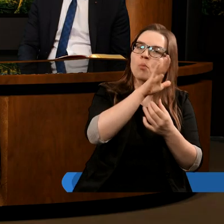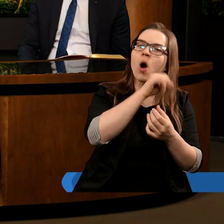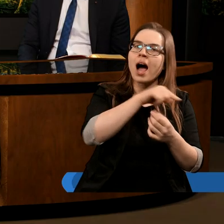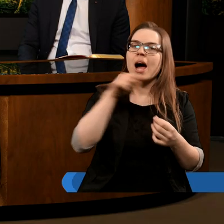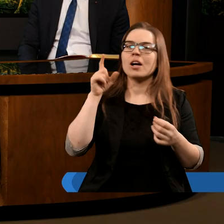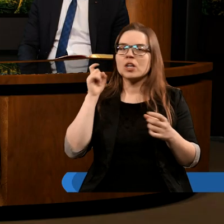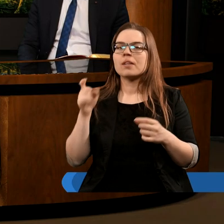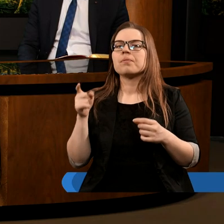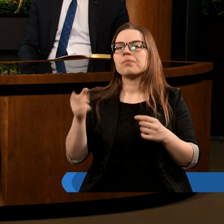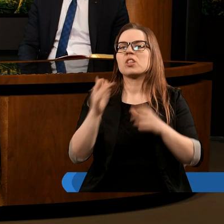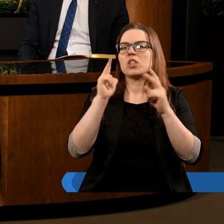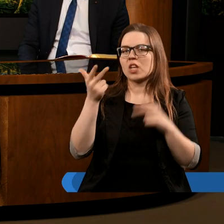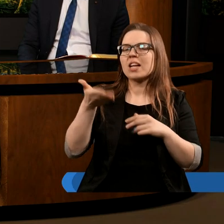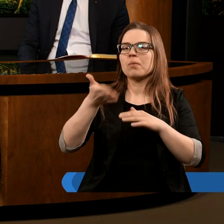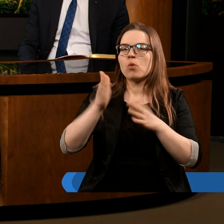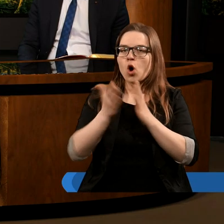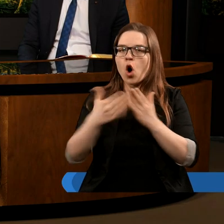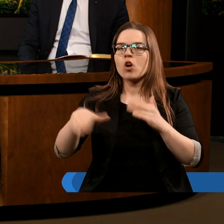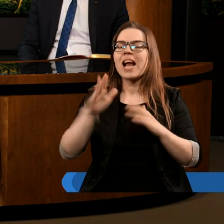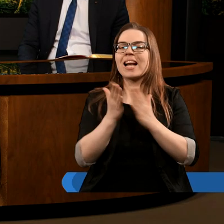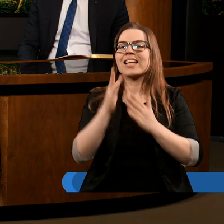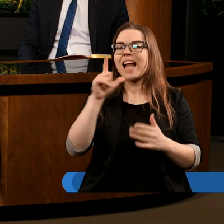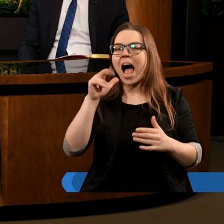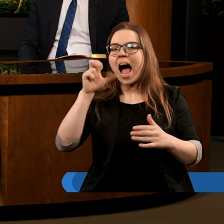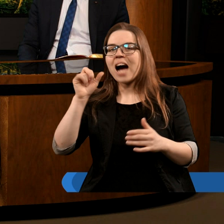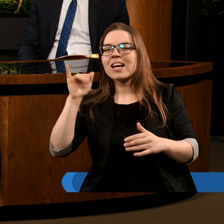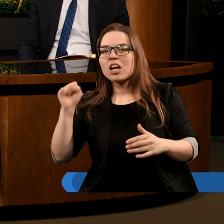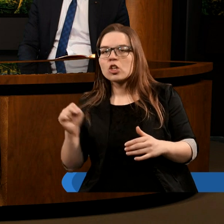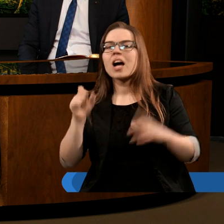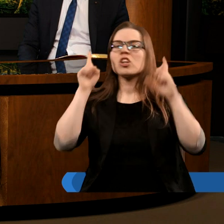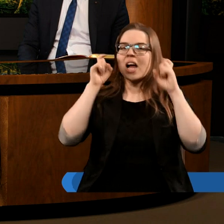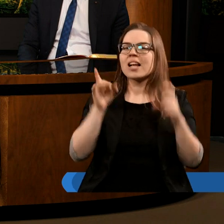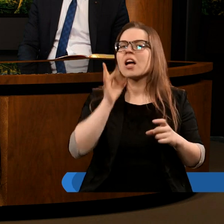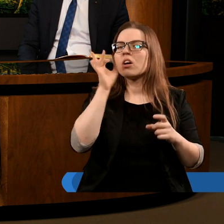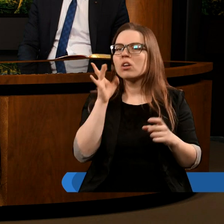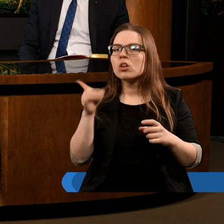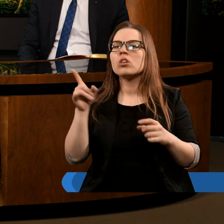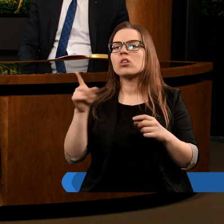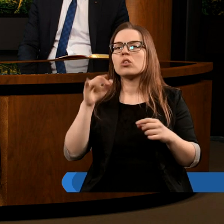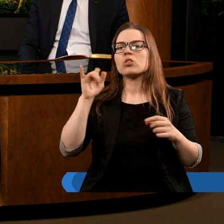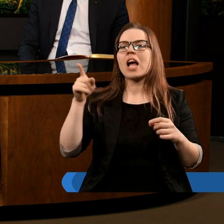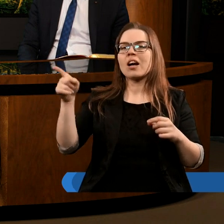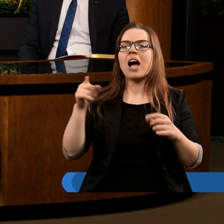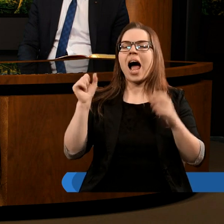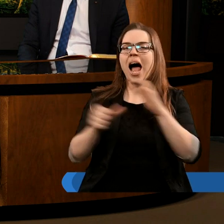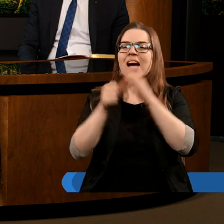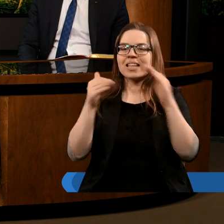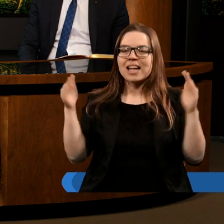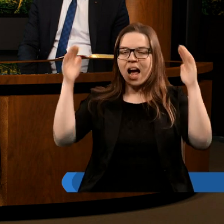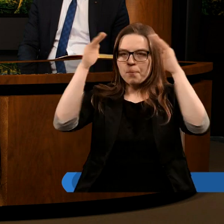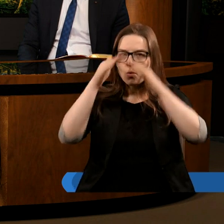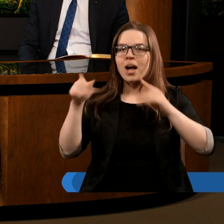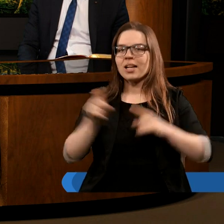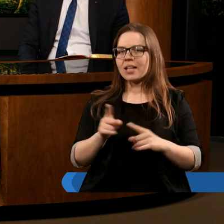Również w trzecim rozdziale księgi Zachariasza widzimy, że szatan oskarża Józego, arcykapłana.